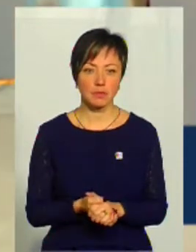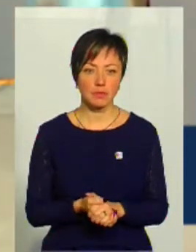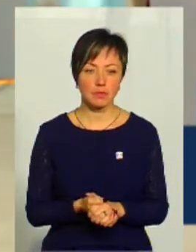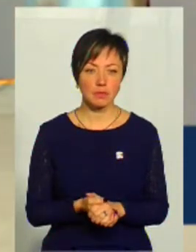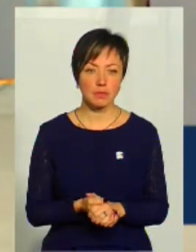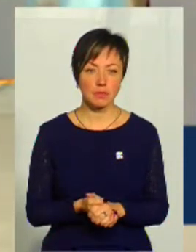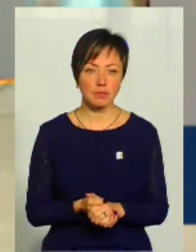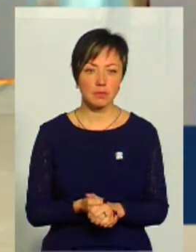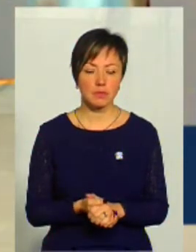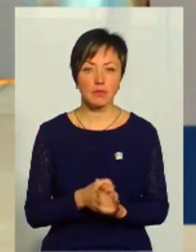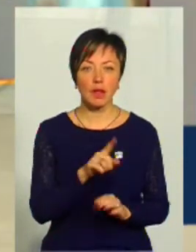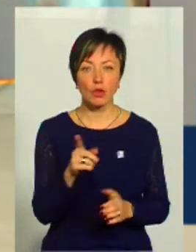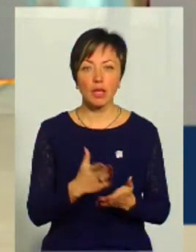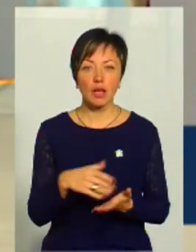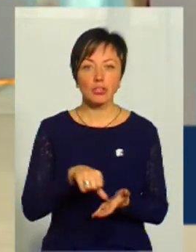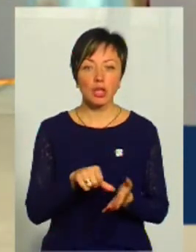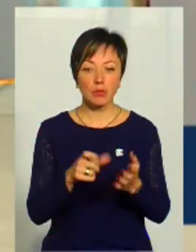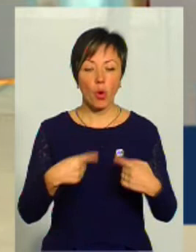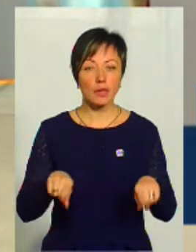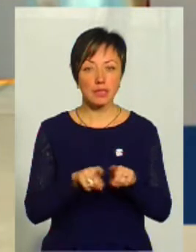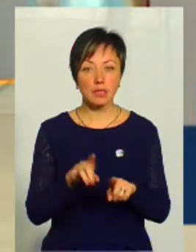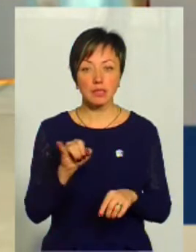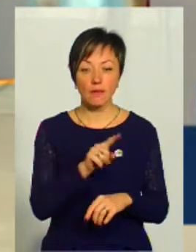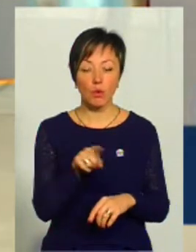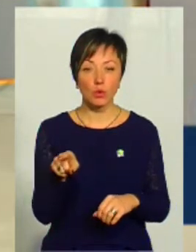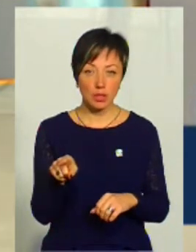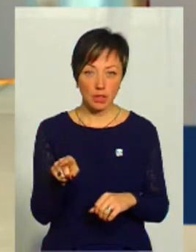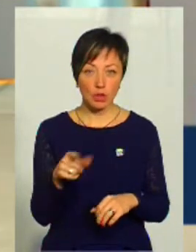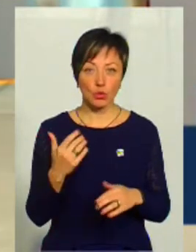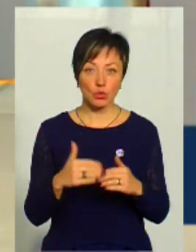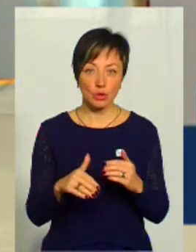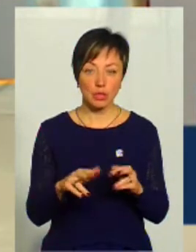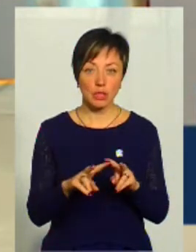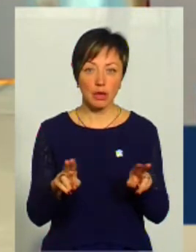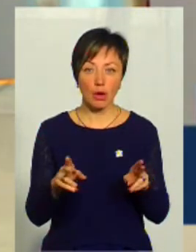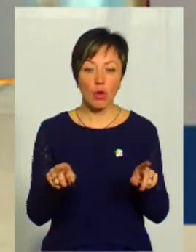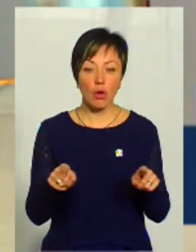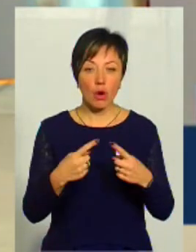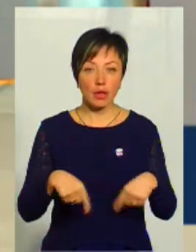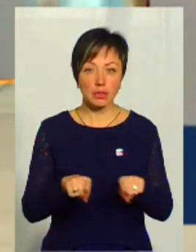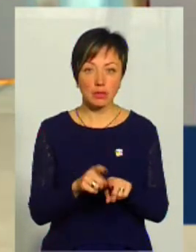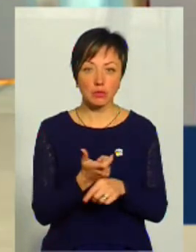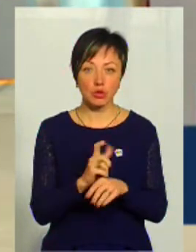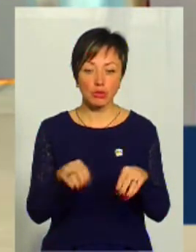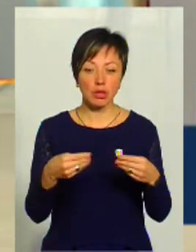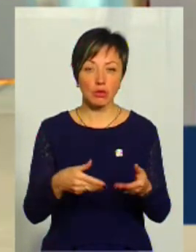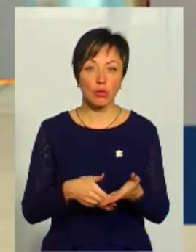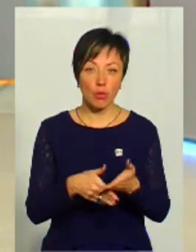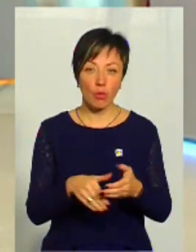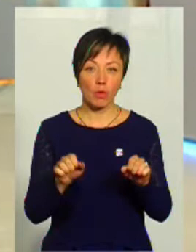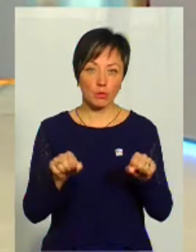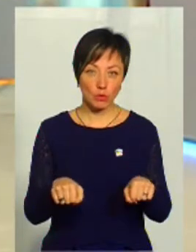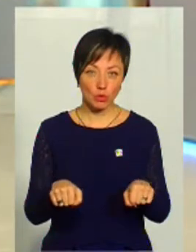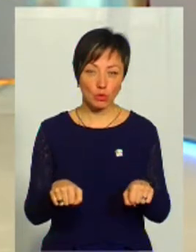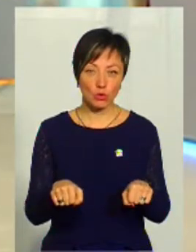Ну, вони є членами організації, і, скажімо, вони вже їм, як організація, може більш надати допомоги,